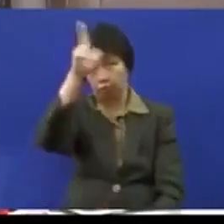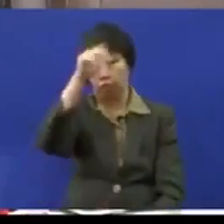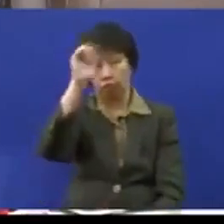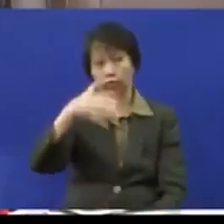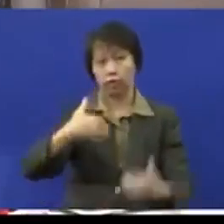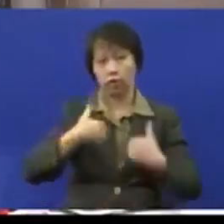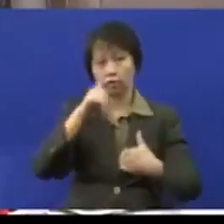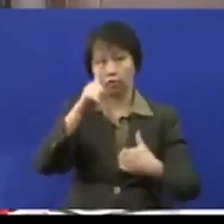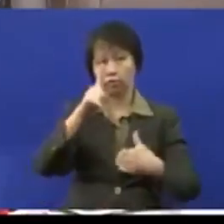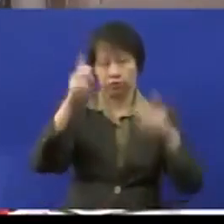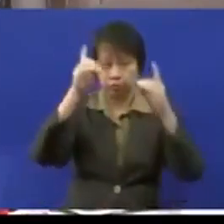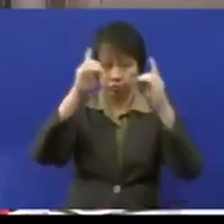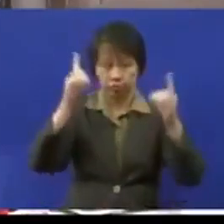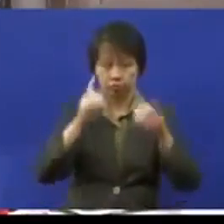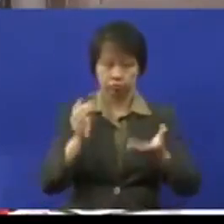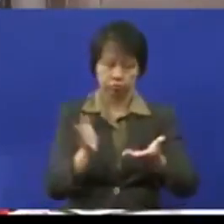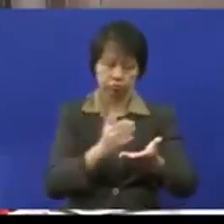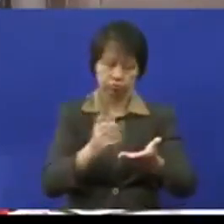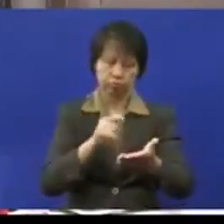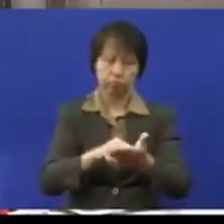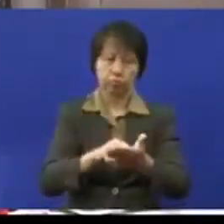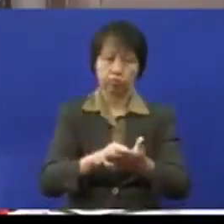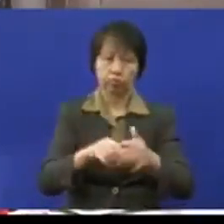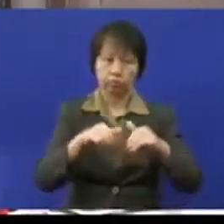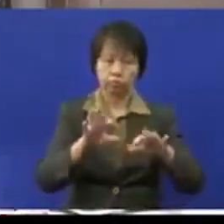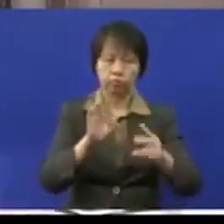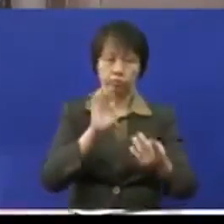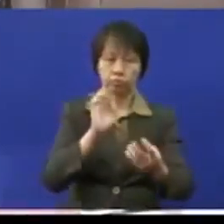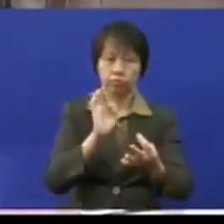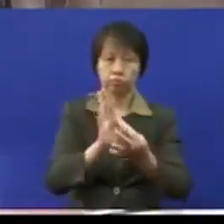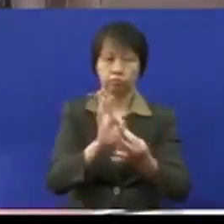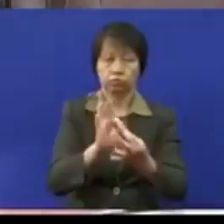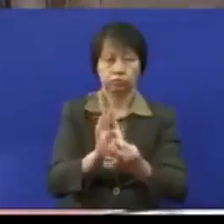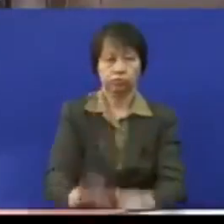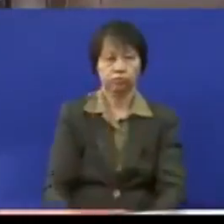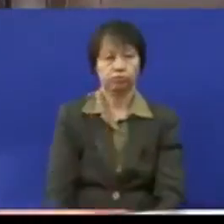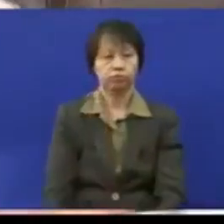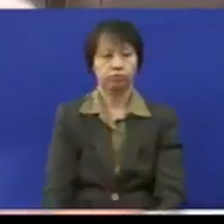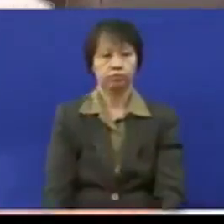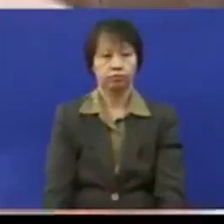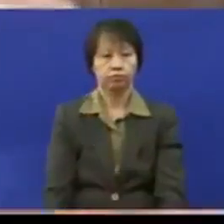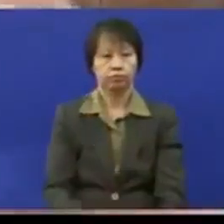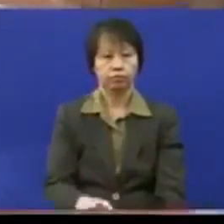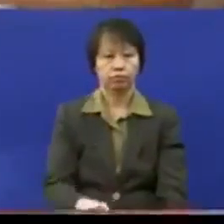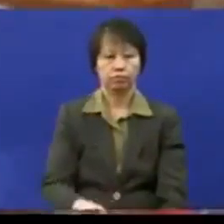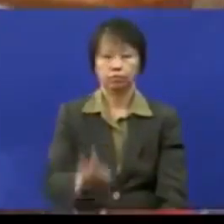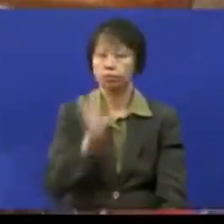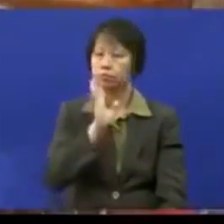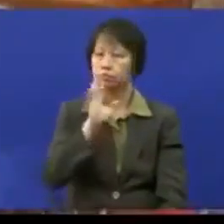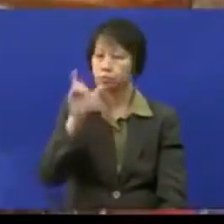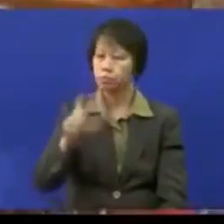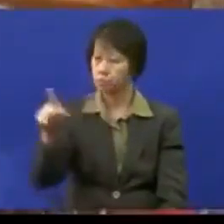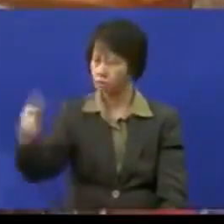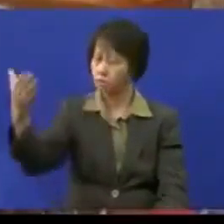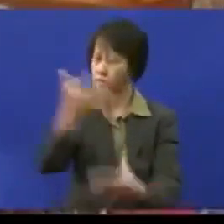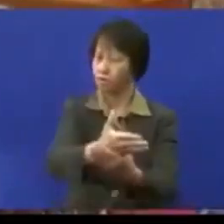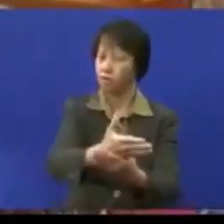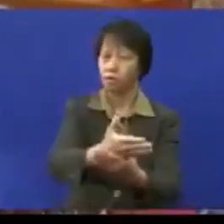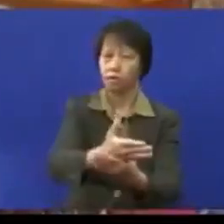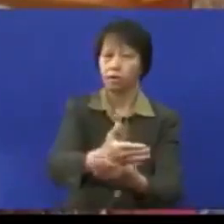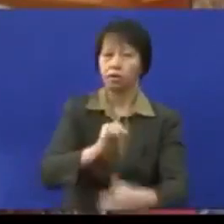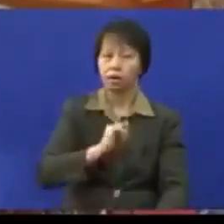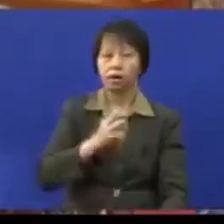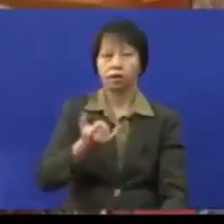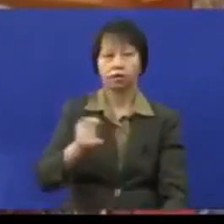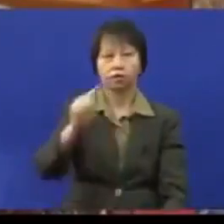mengujudkan satu direktori yang komprehensif. Direktori pembekal boleh mencela untuk Damansara Utama. Saya